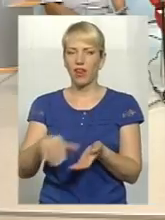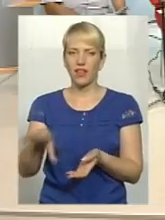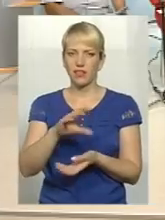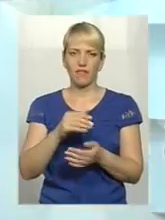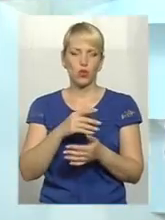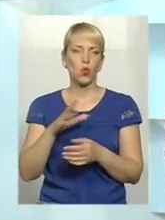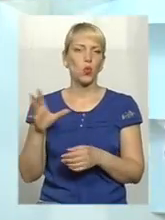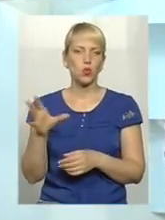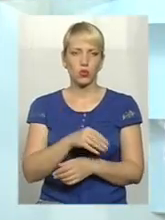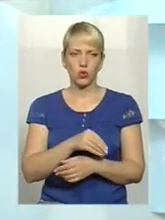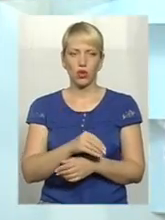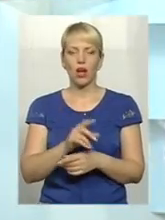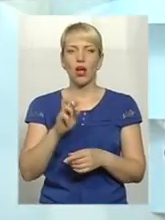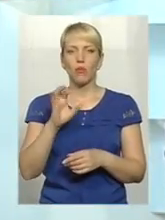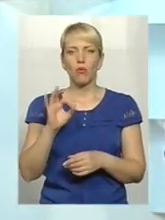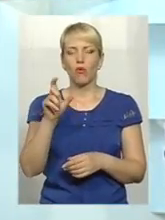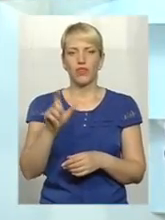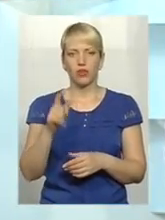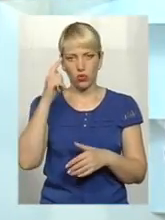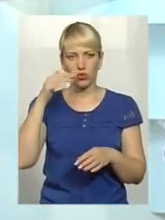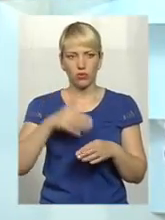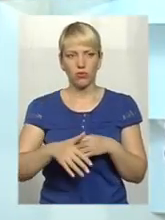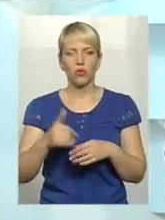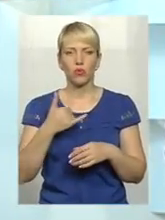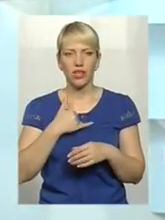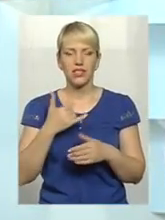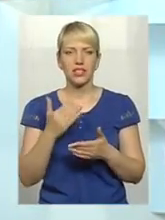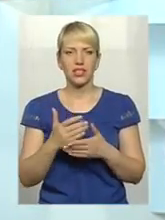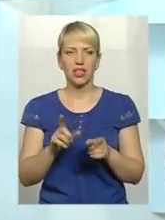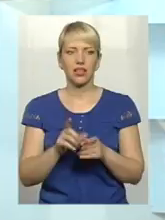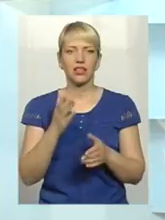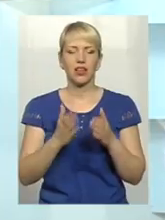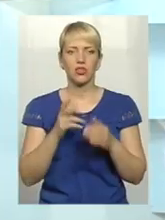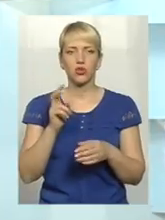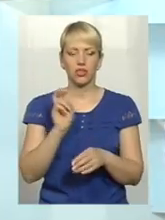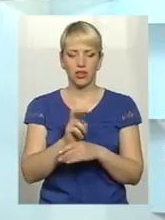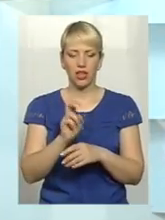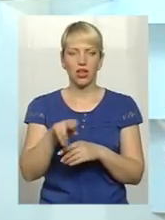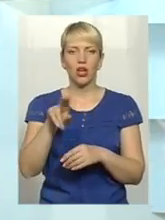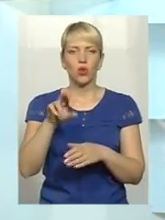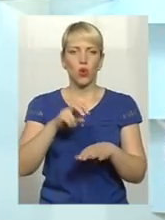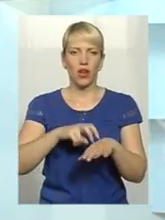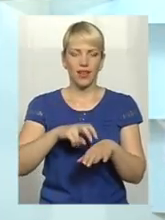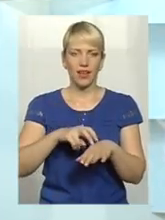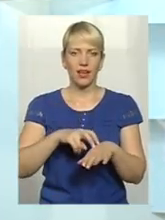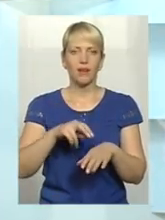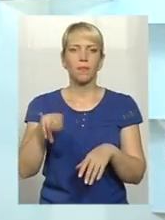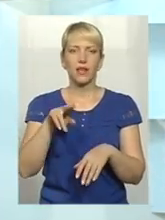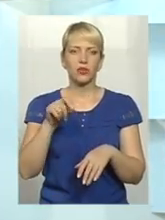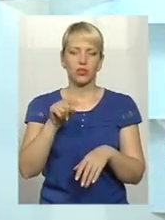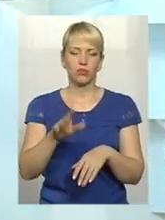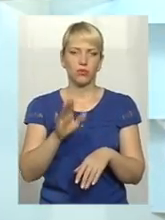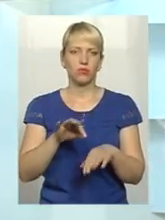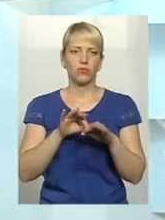що в нас така тенденція, можна сказати, в суспільстві, що якщо ти йдеш до лікаря чи до реабілітолога, значить тобою будуть